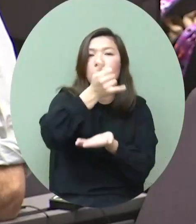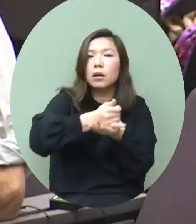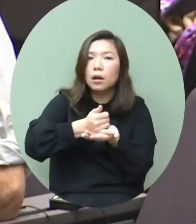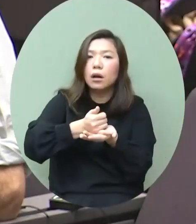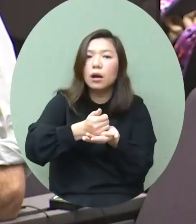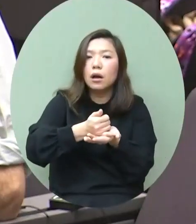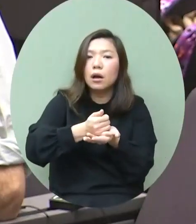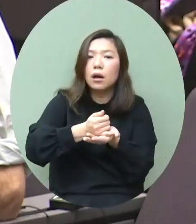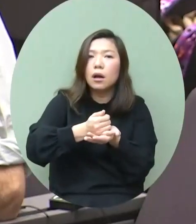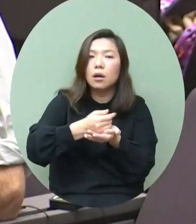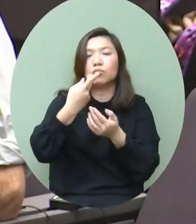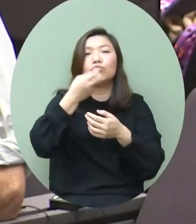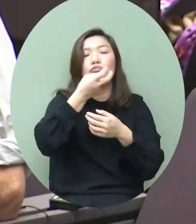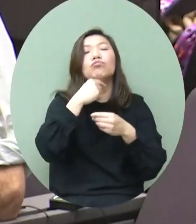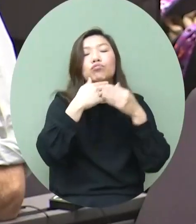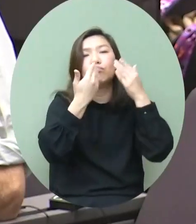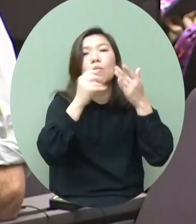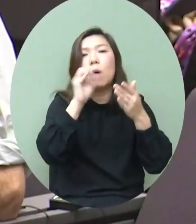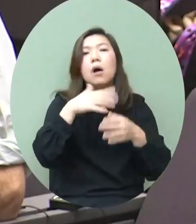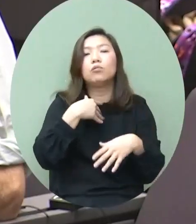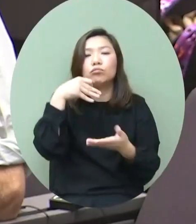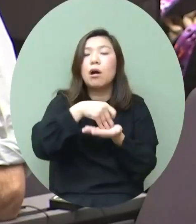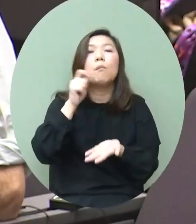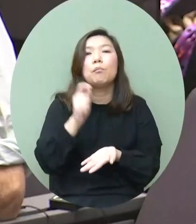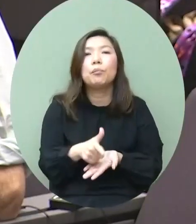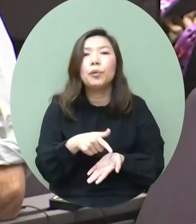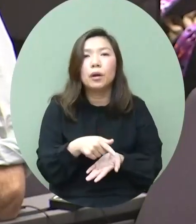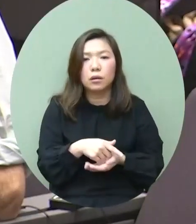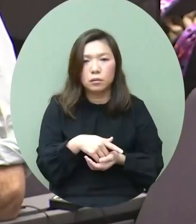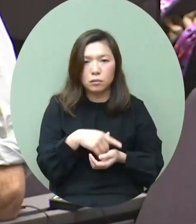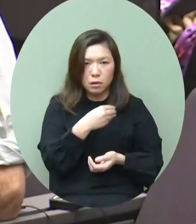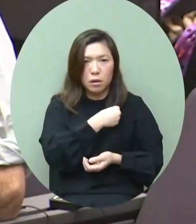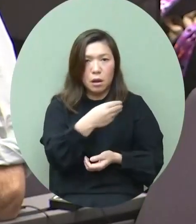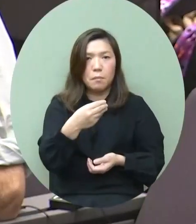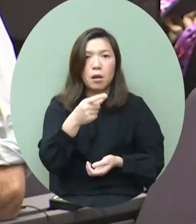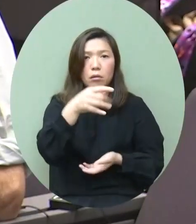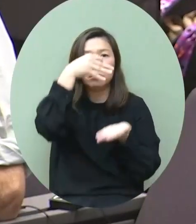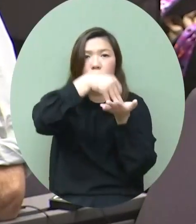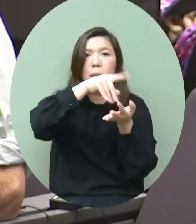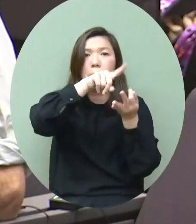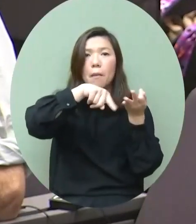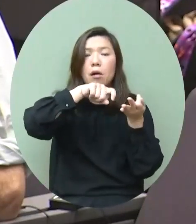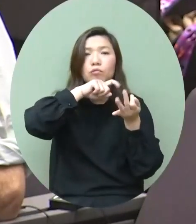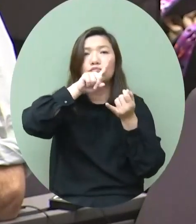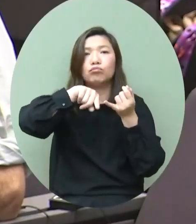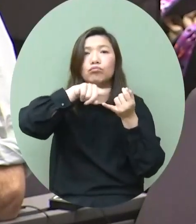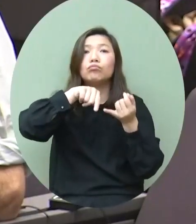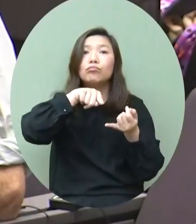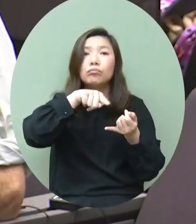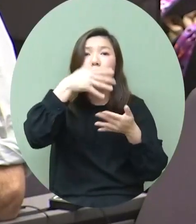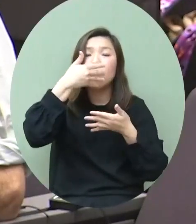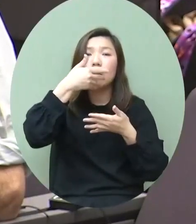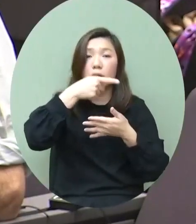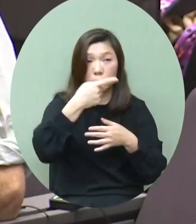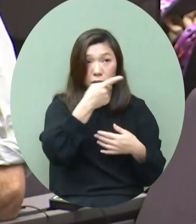不建築連任的那想問回其實星期日就是特首選舉的提名期了其實市民都很想知道你